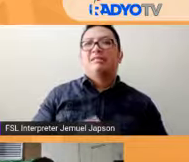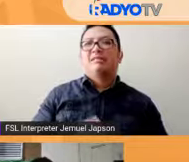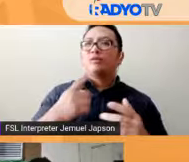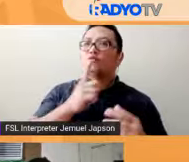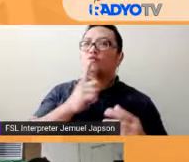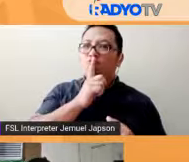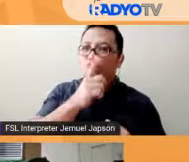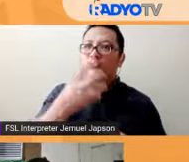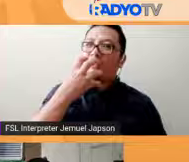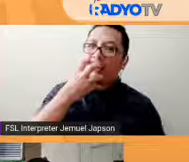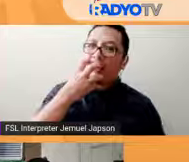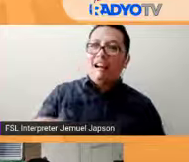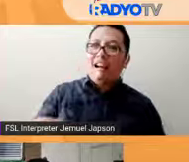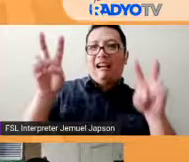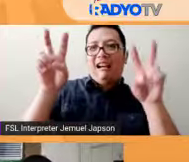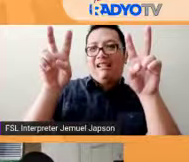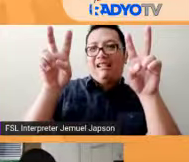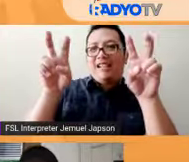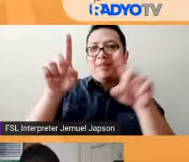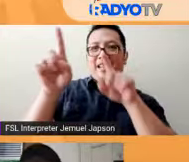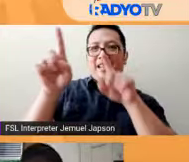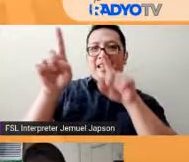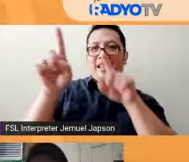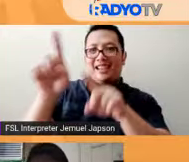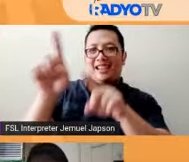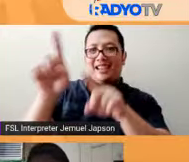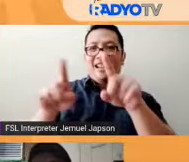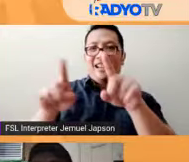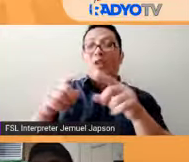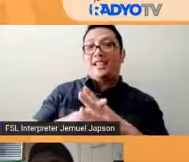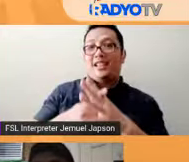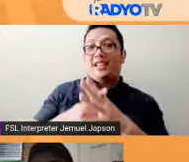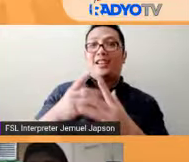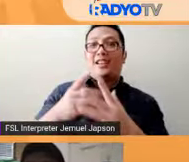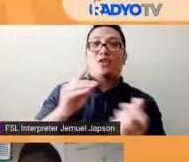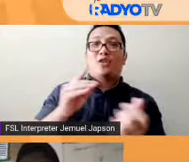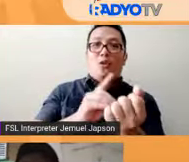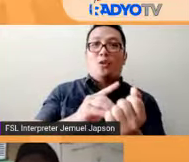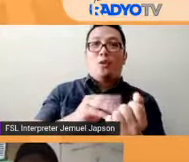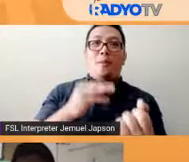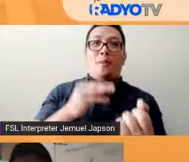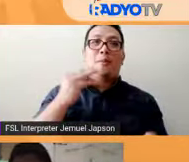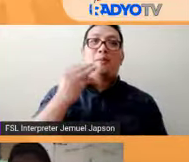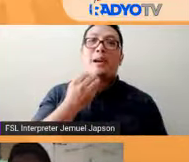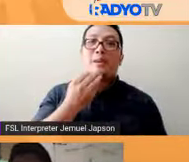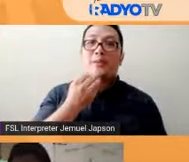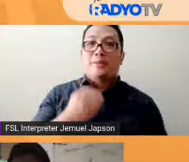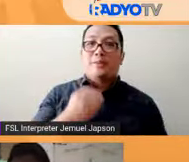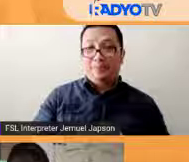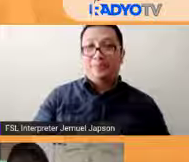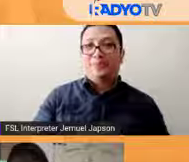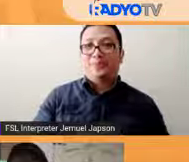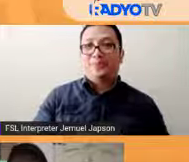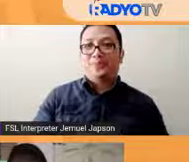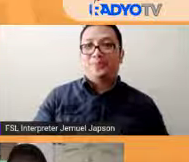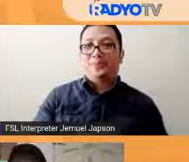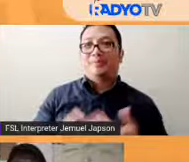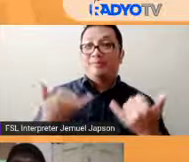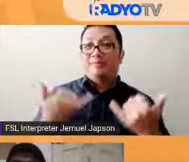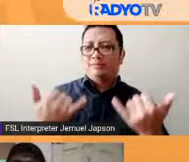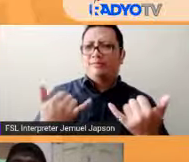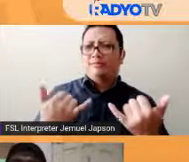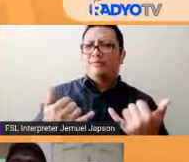Pero, simulan ko po siguro kay Doc Mau. Doc Mau, actually, ito po ay hindi na rin na bago na usapin